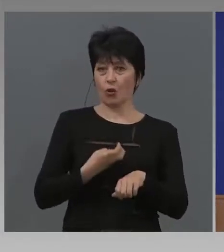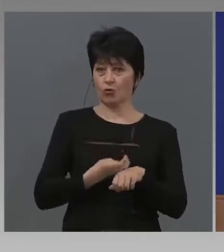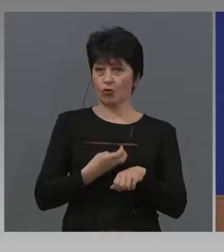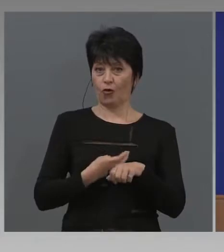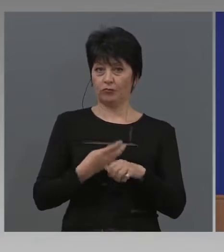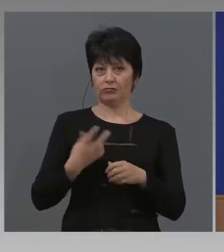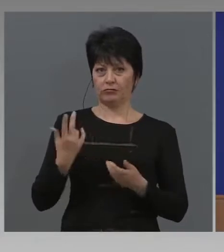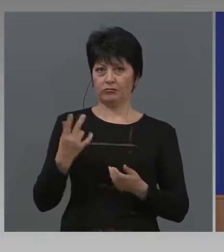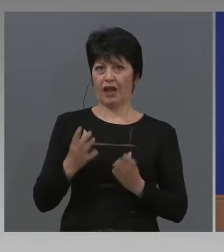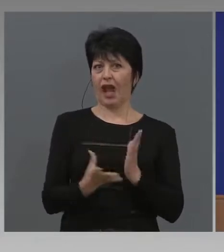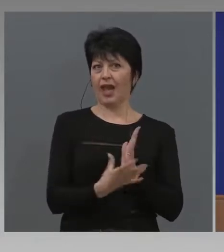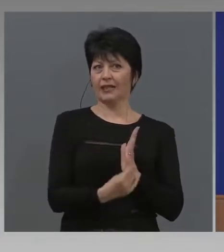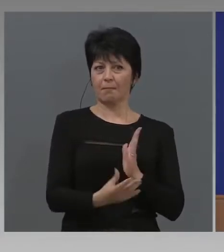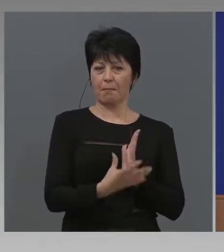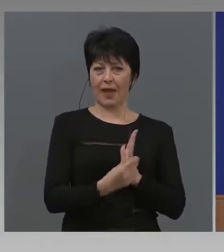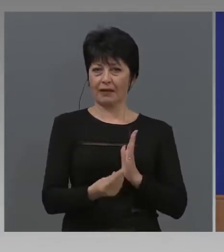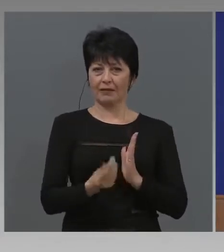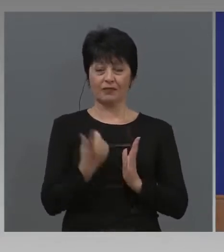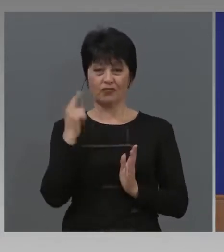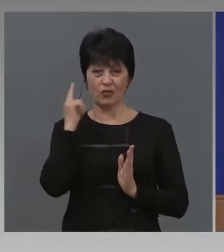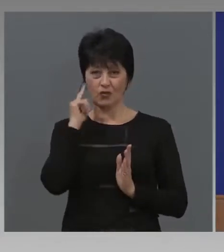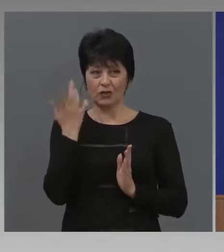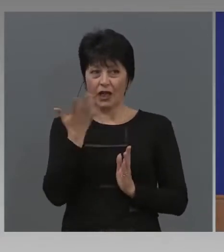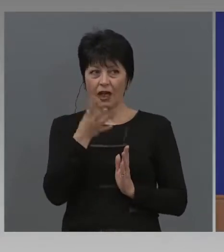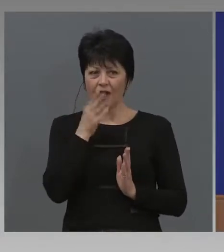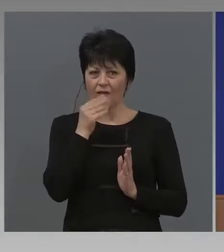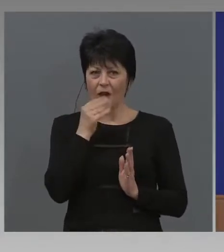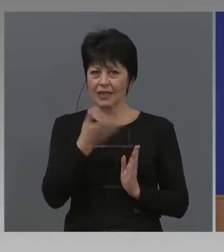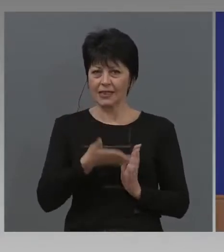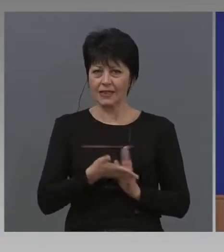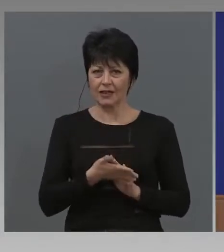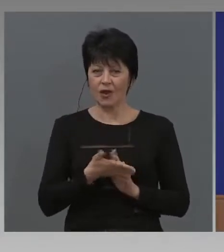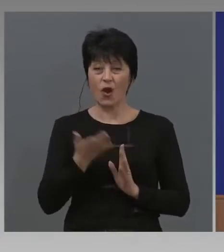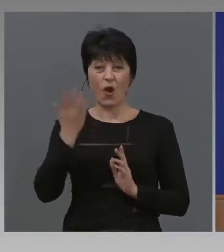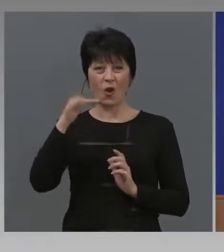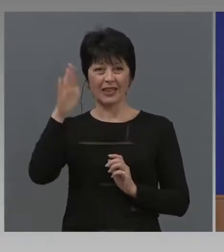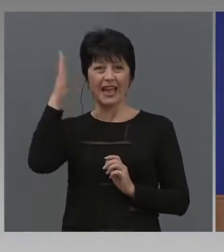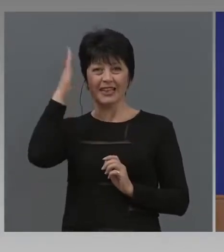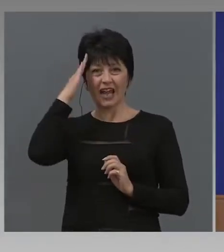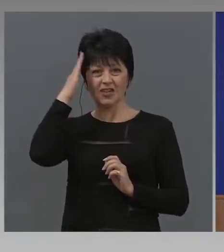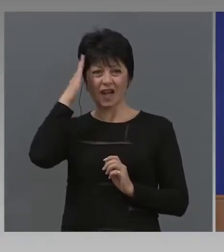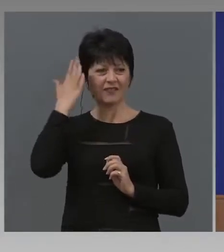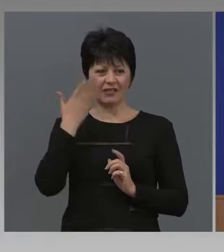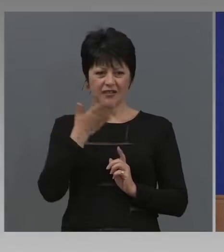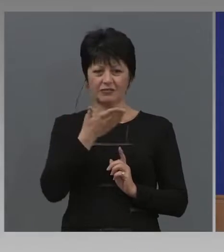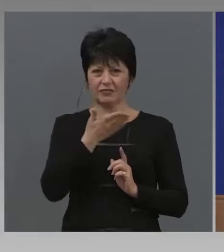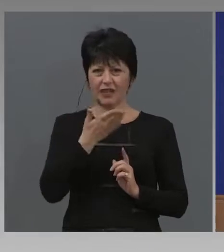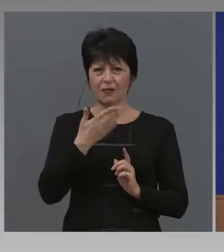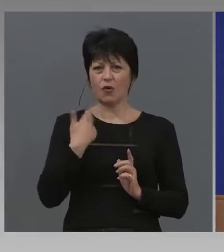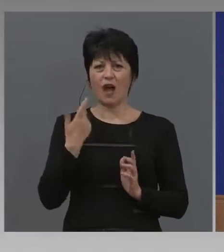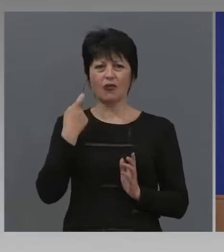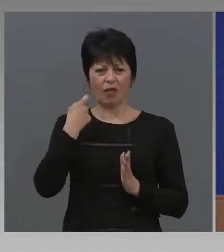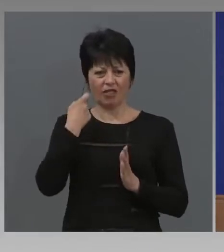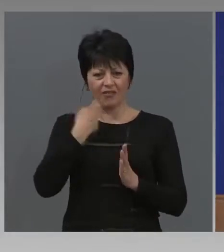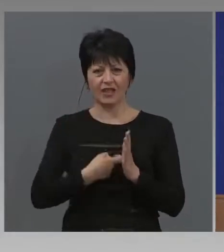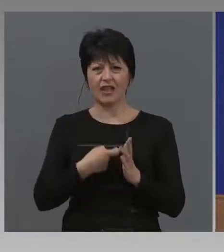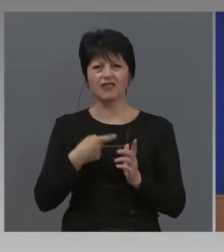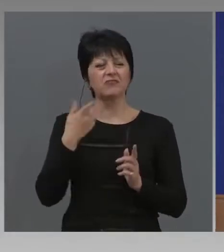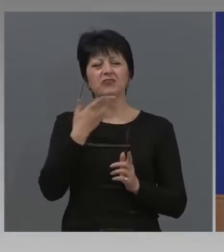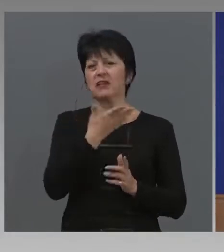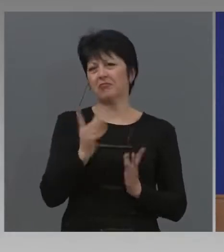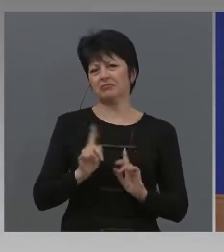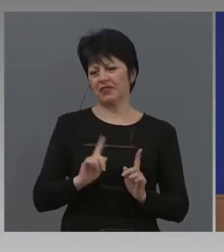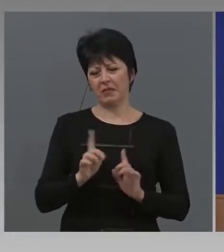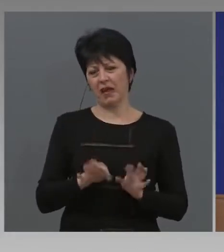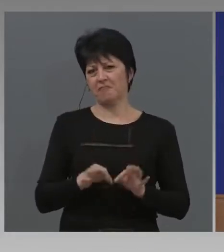експерт? Чукате ли кога казах? От държавата, която твърдеше, че въобще не трябва да има мерки. Сега казват,